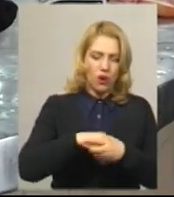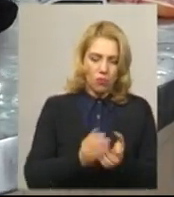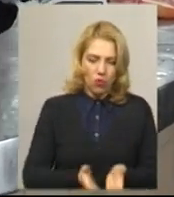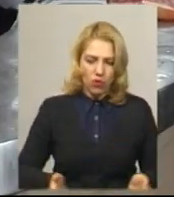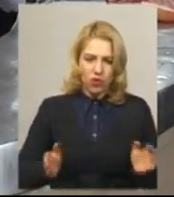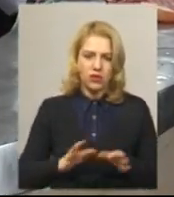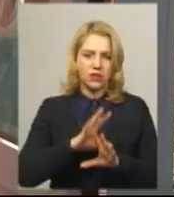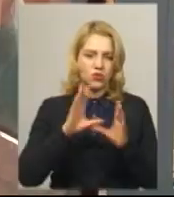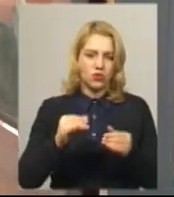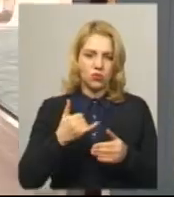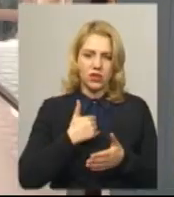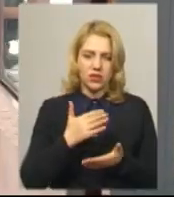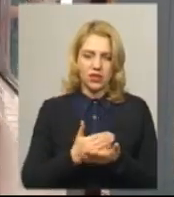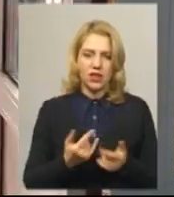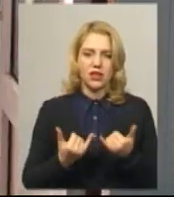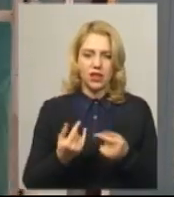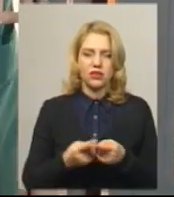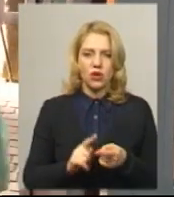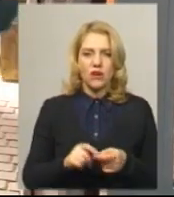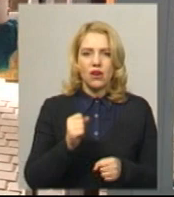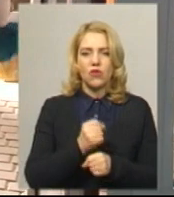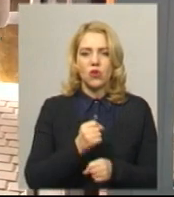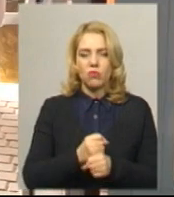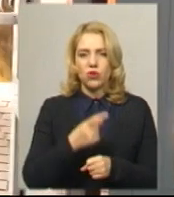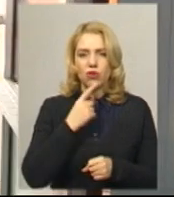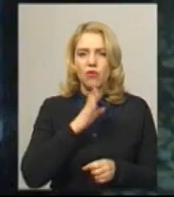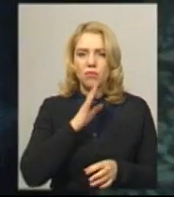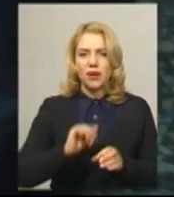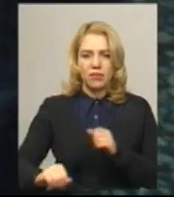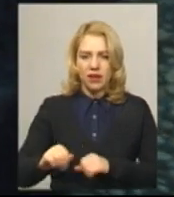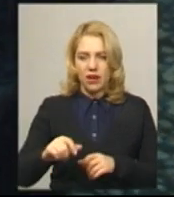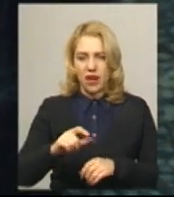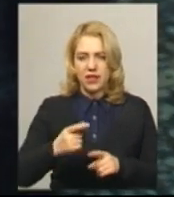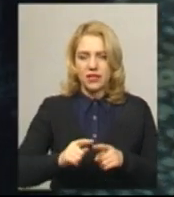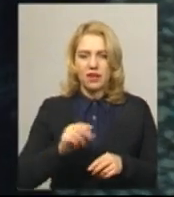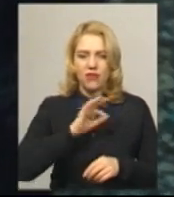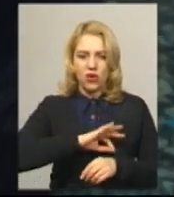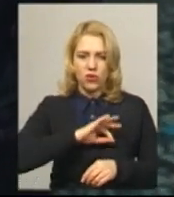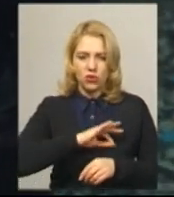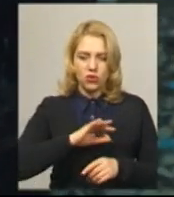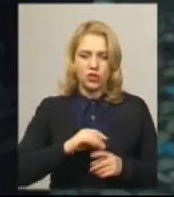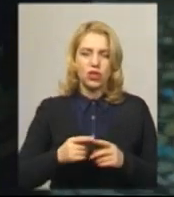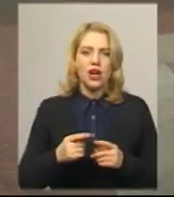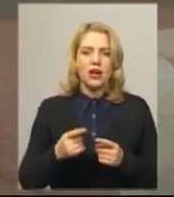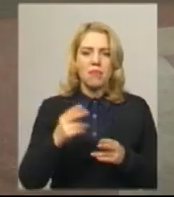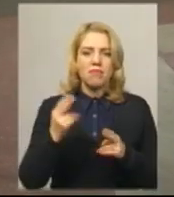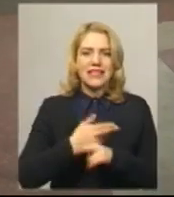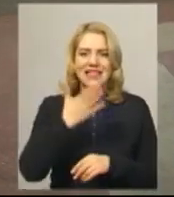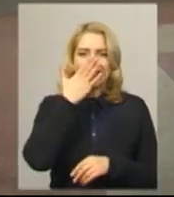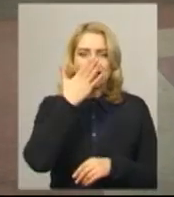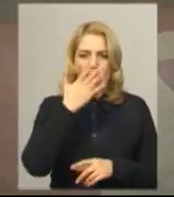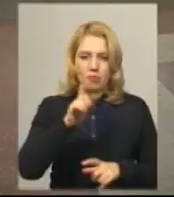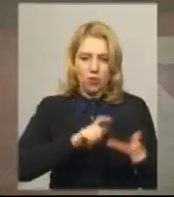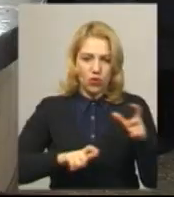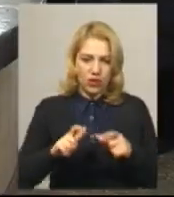засоби, все в нас є для цього. У роботі, каже прибиральниця Надія, використовують мильні розчини та дезінфікуючий засіб без різкого запаху вироцид. Підлогу